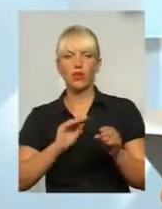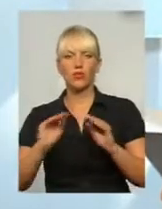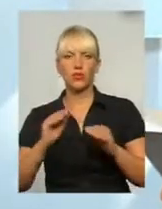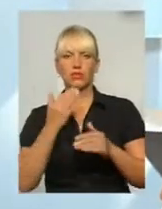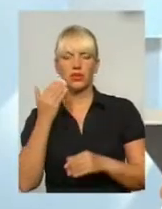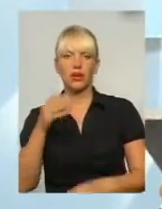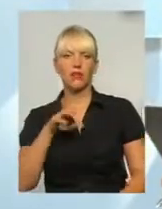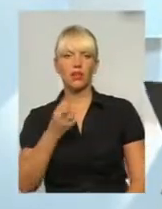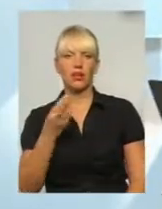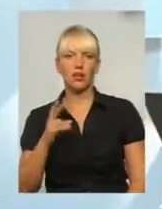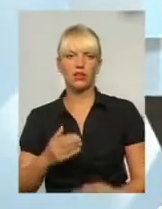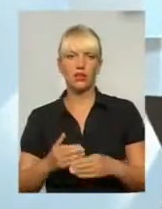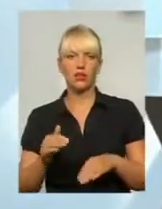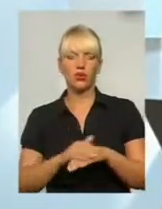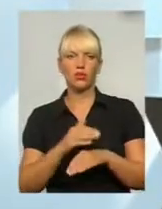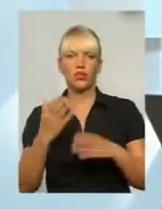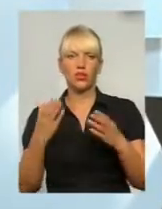Тетяне. Добрий день.